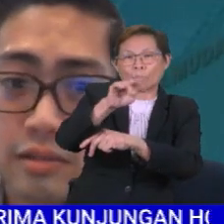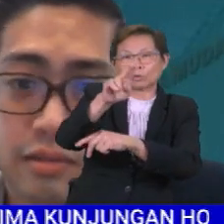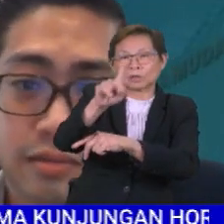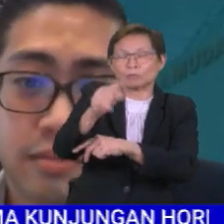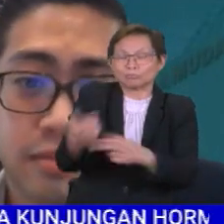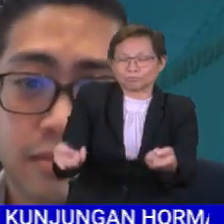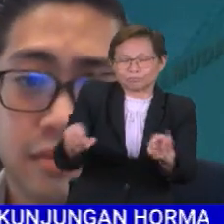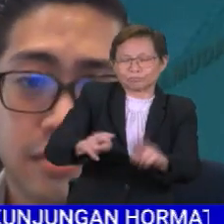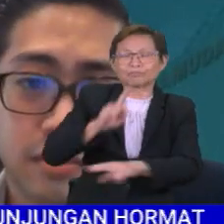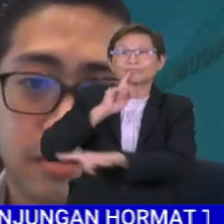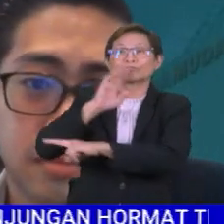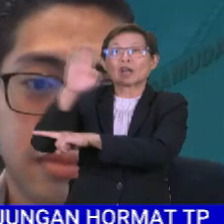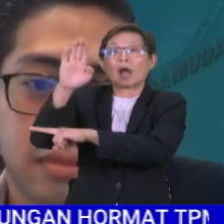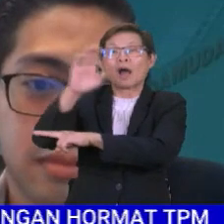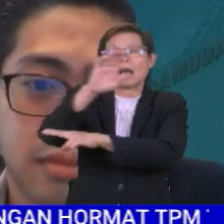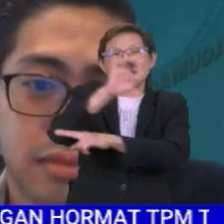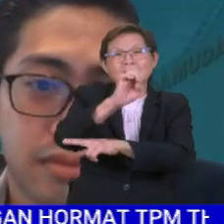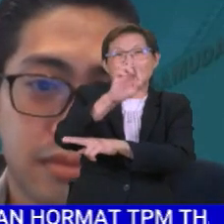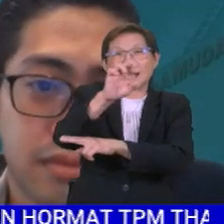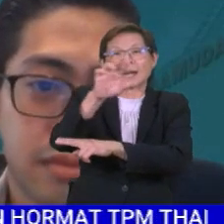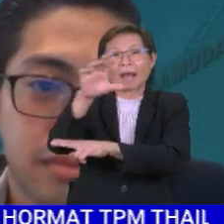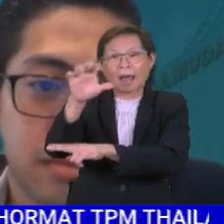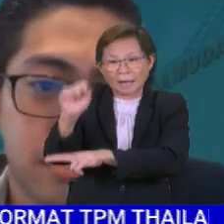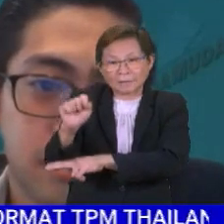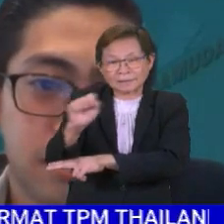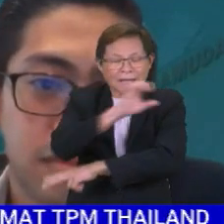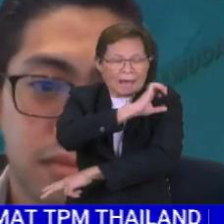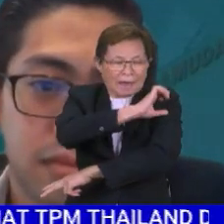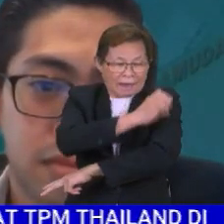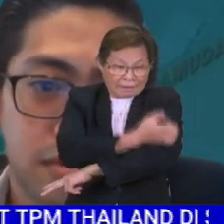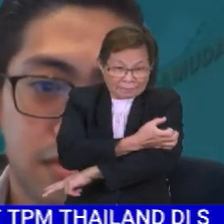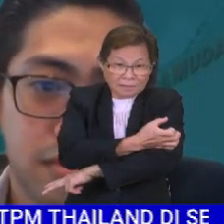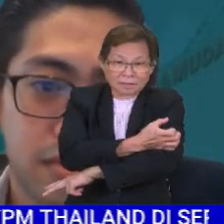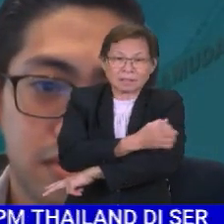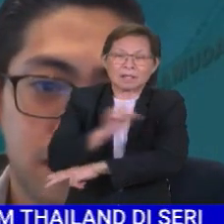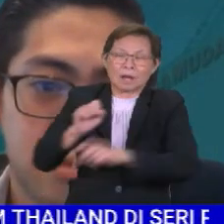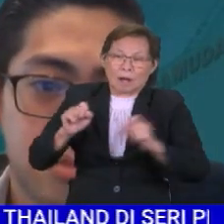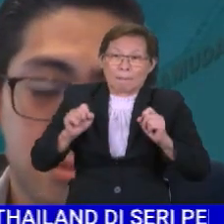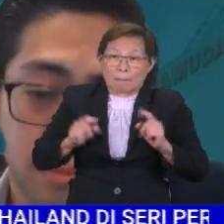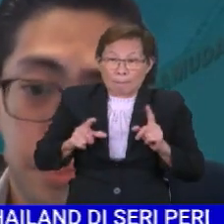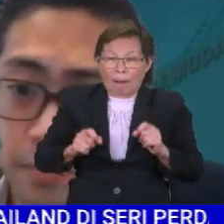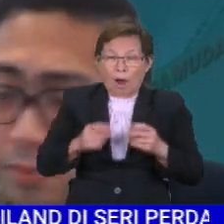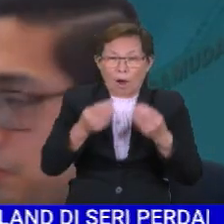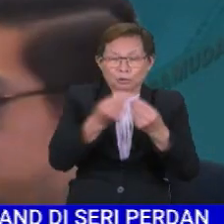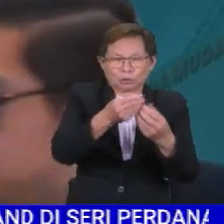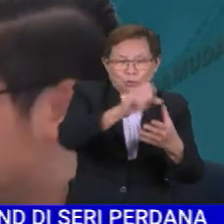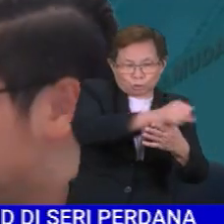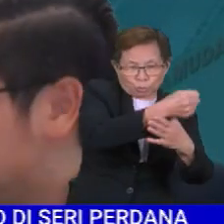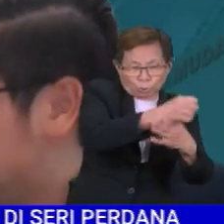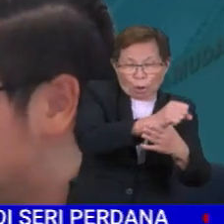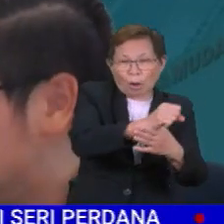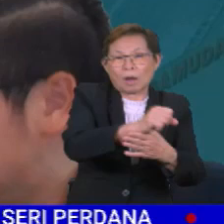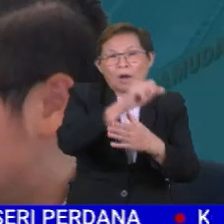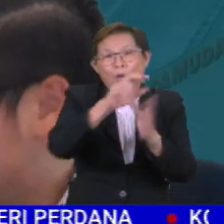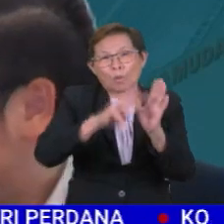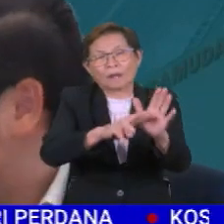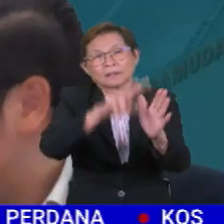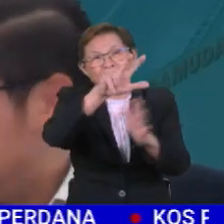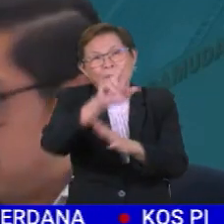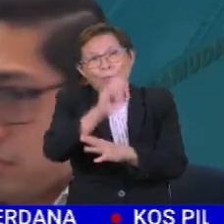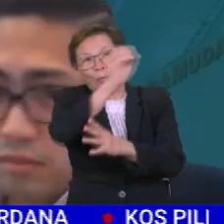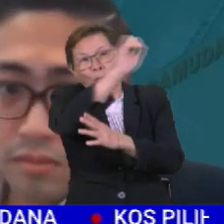telah memetrai perjanjian dengan ERS Inijis yang berhad untuk melanggan sejumlah saham mewakili 30%